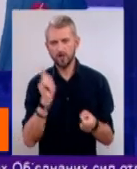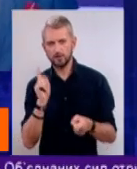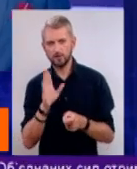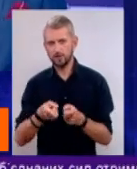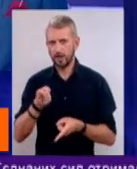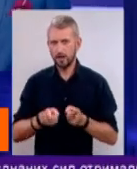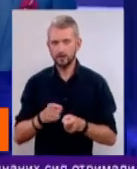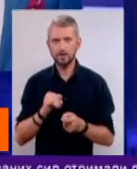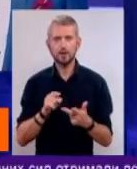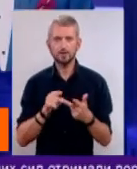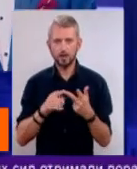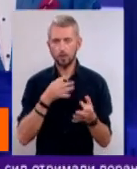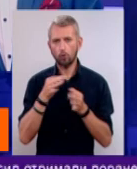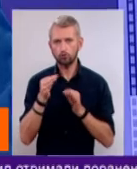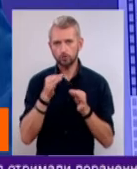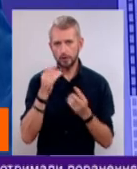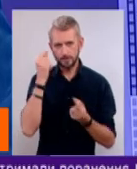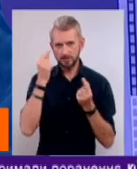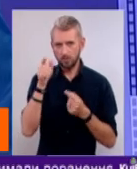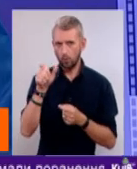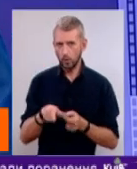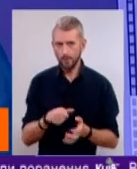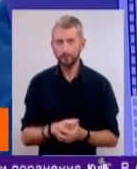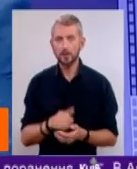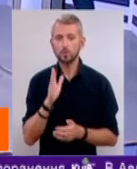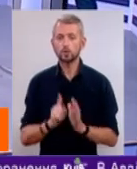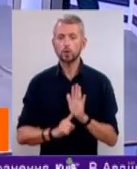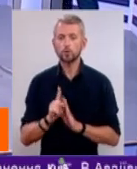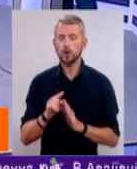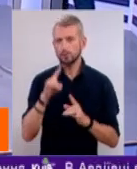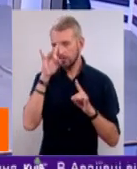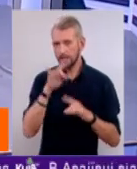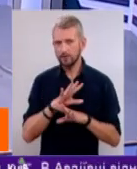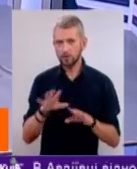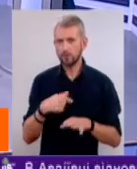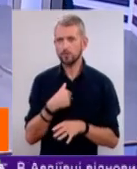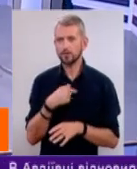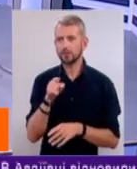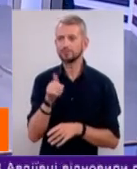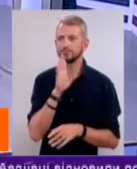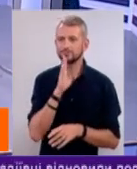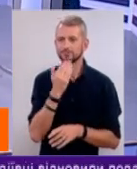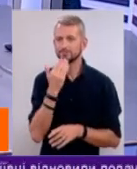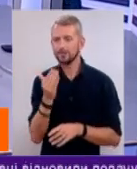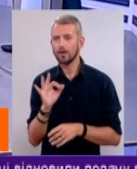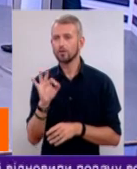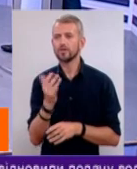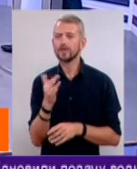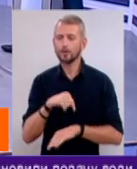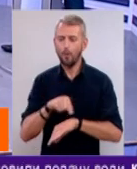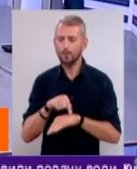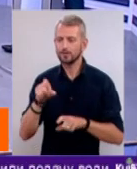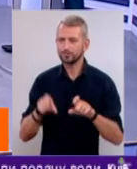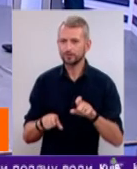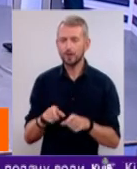третє – це консультації у психолога. Ми ж будемо розпочинати. Не випадковося я і Олександру запитував щодо кількості годин. В кожному по-різному.